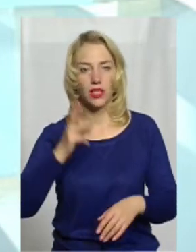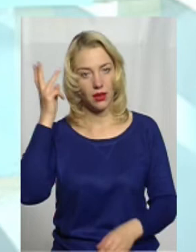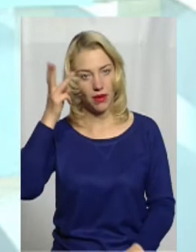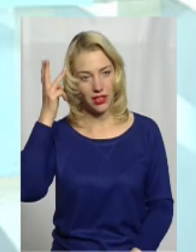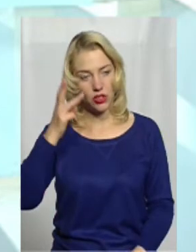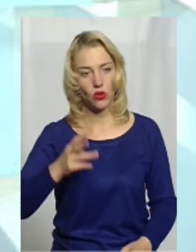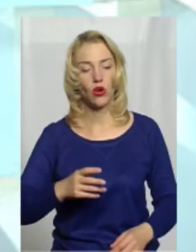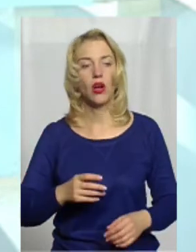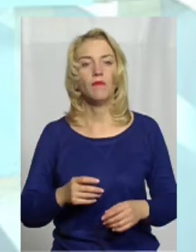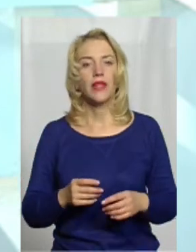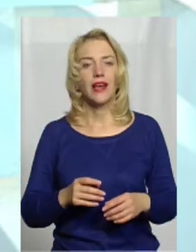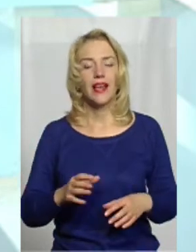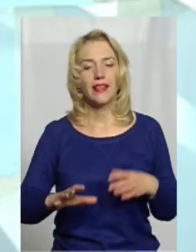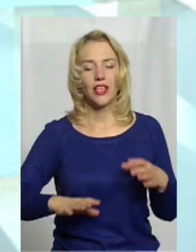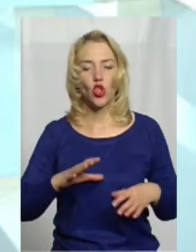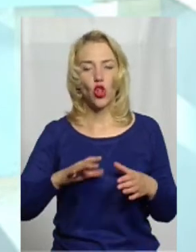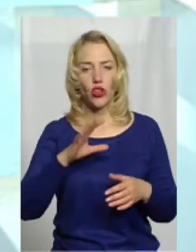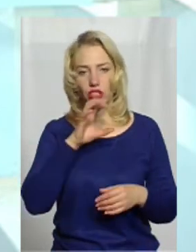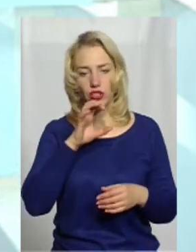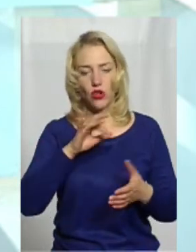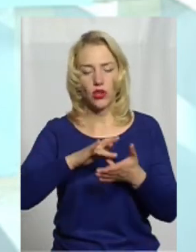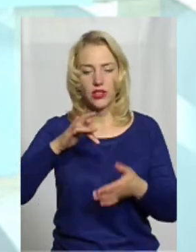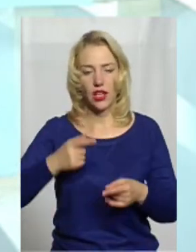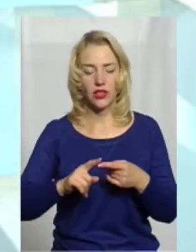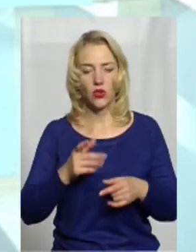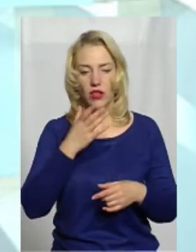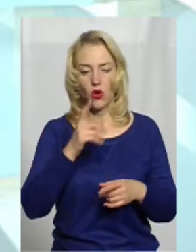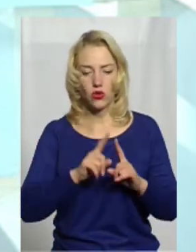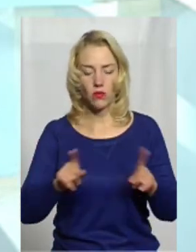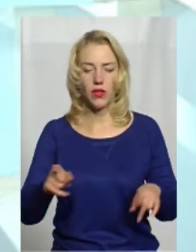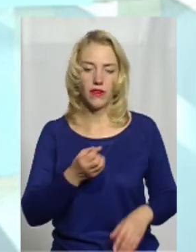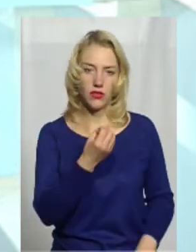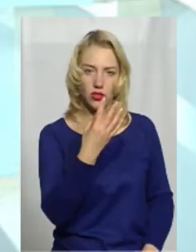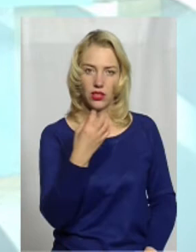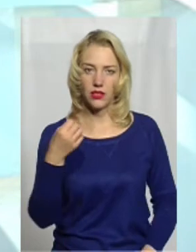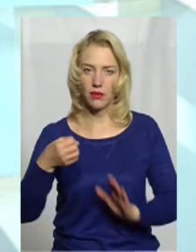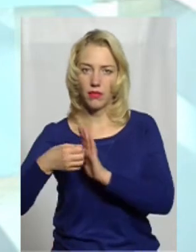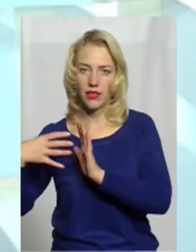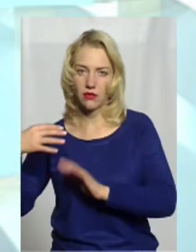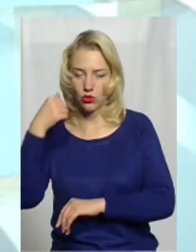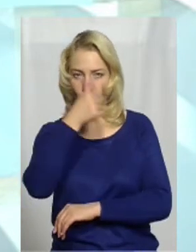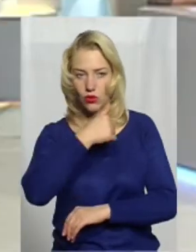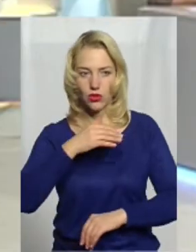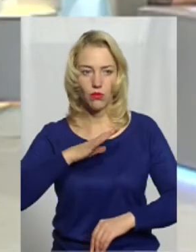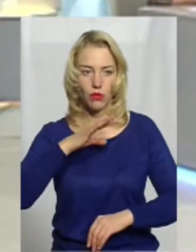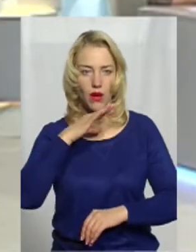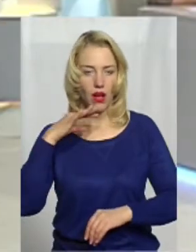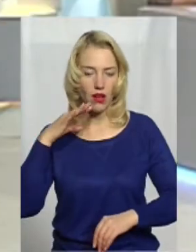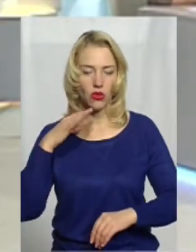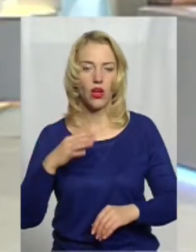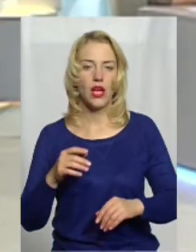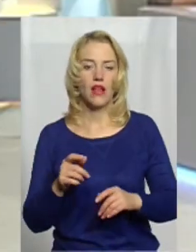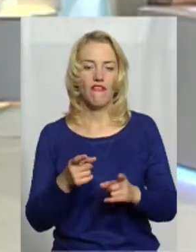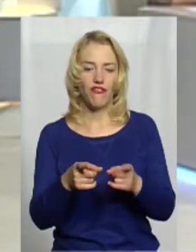кінологічного центру себе повели. Особливо в 2014-2015 році дуже багато було вилучень саме